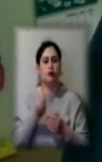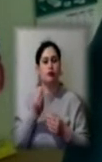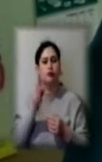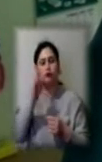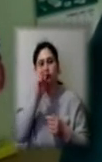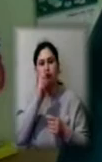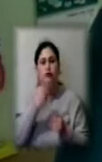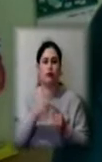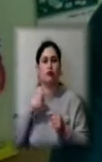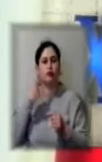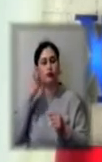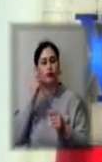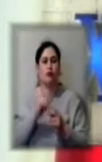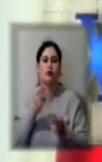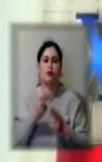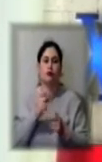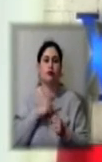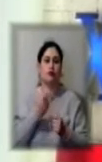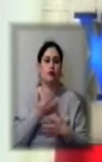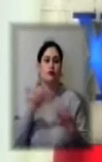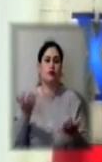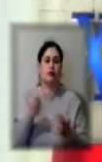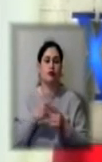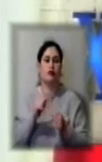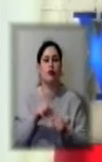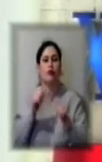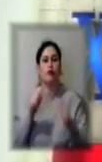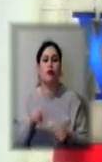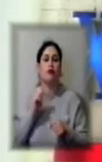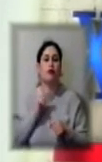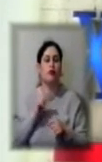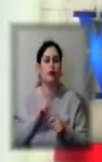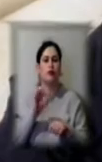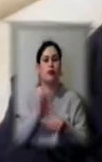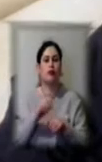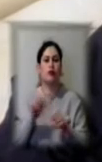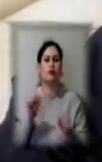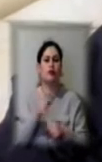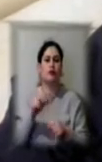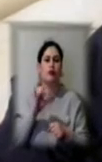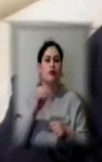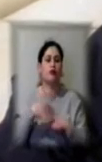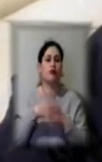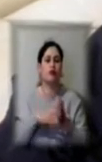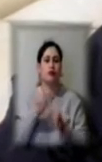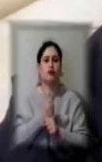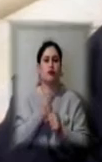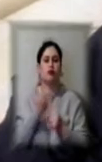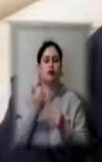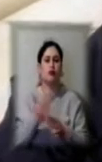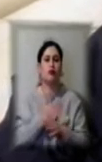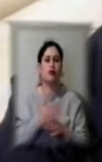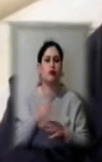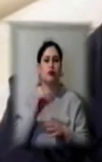цих операцій було набагато більше. Про оформлені хворим роблять експрес-тест на ковід-19. Зараз у відділенні інтервенційної